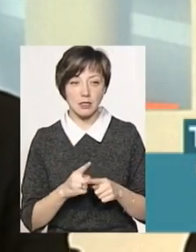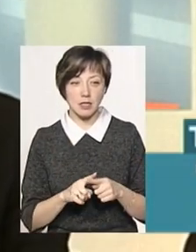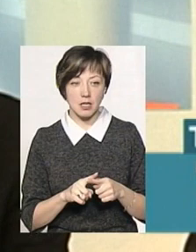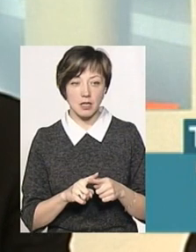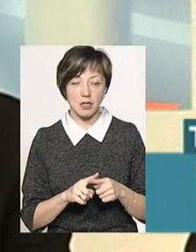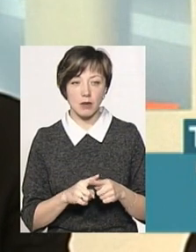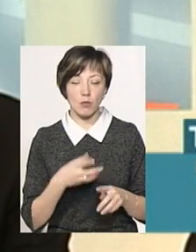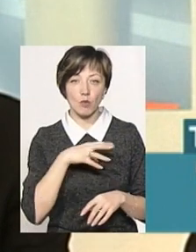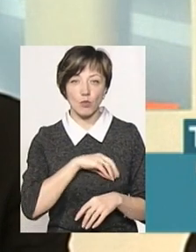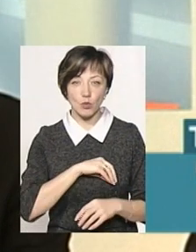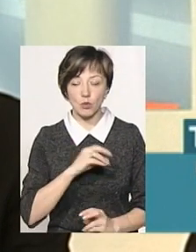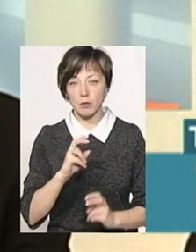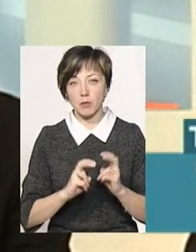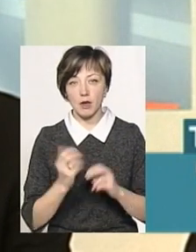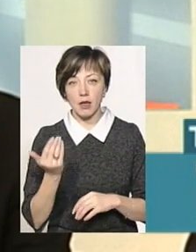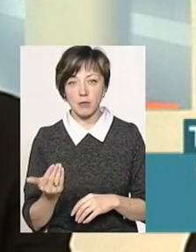прибуток підприємства,